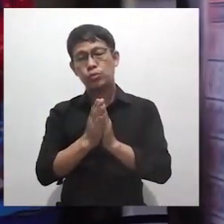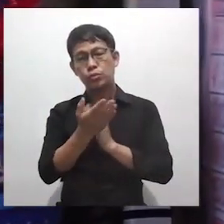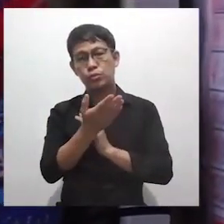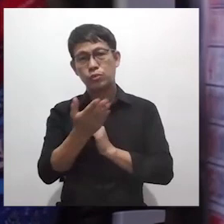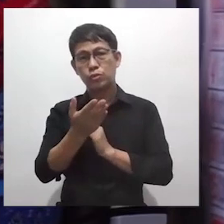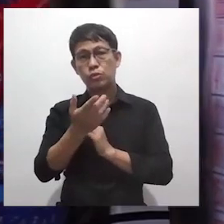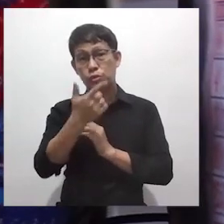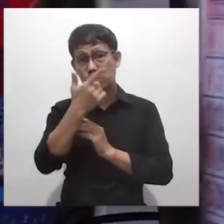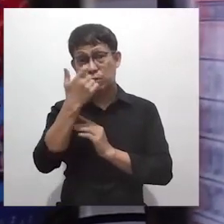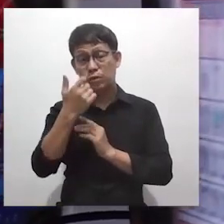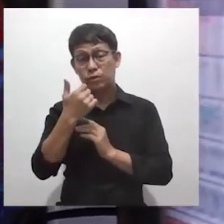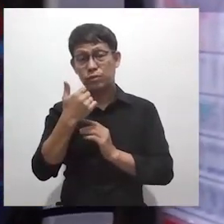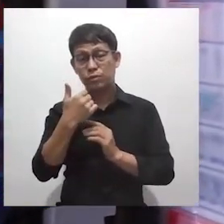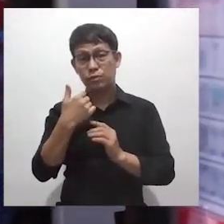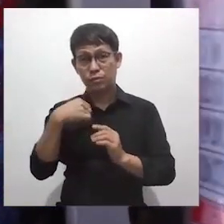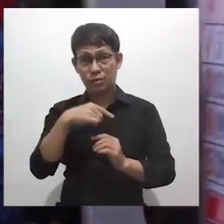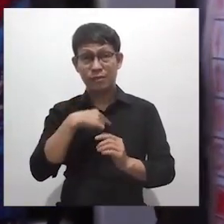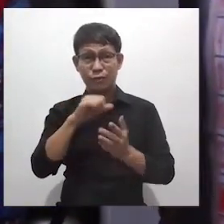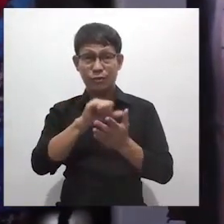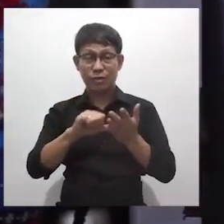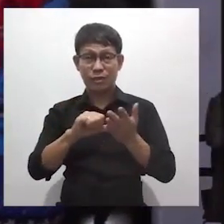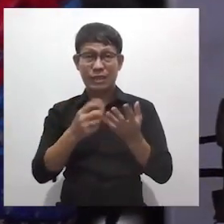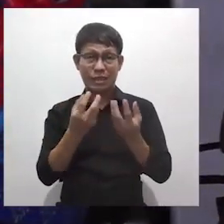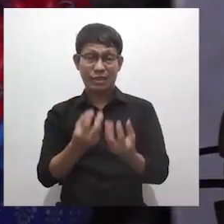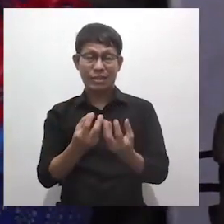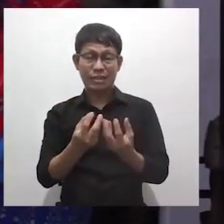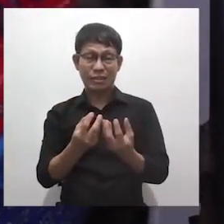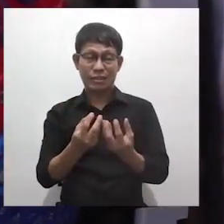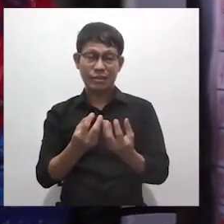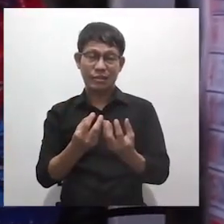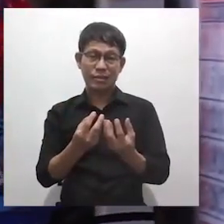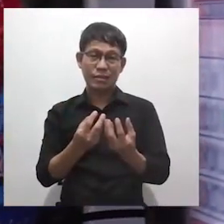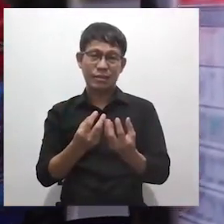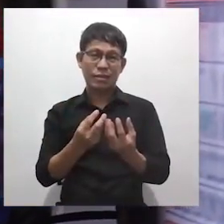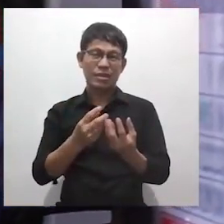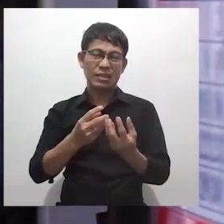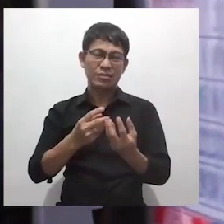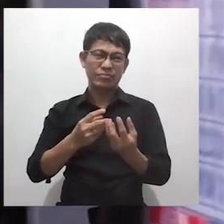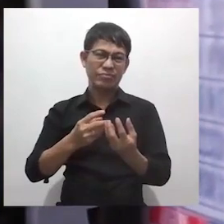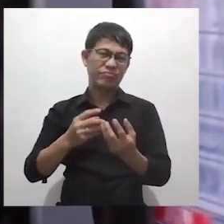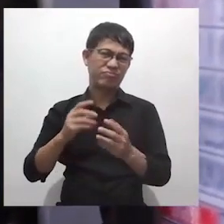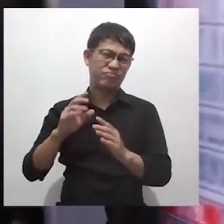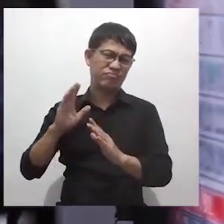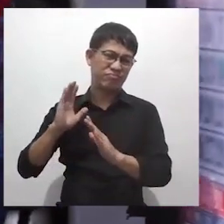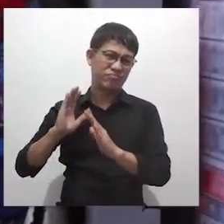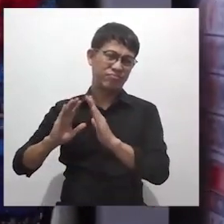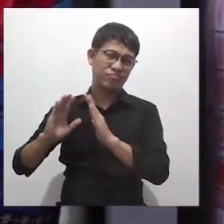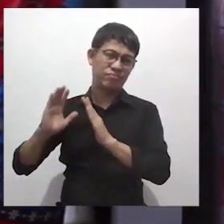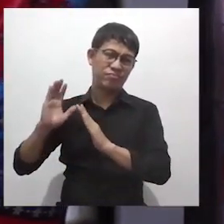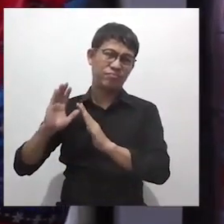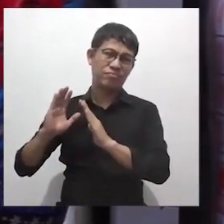gusto po sana namin na maoperahan siya sa test test. Kasi ang tagal na po nung